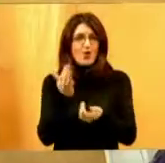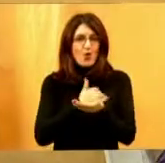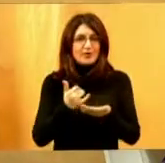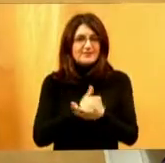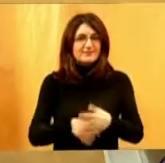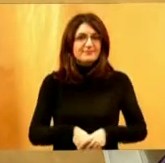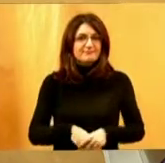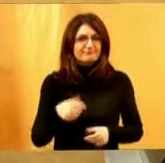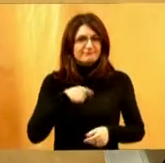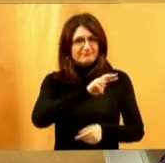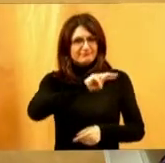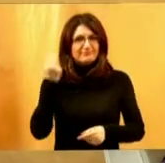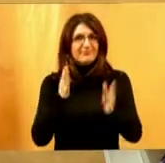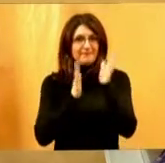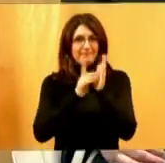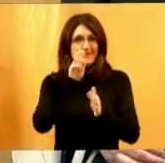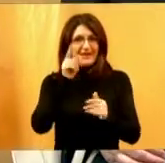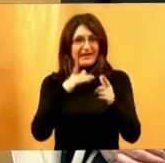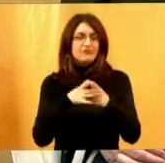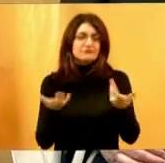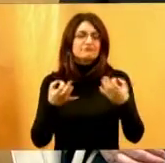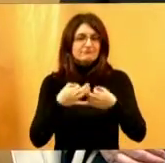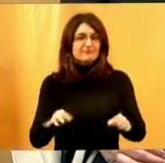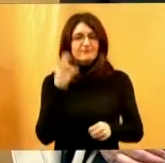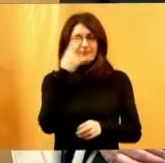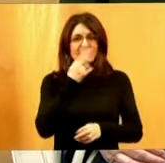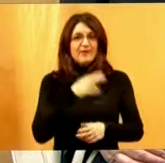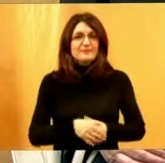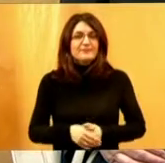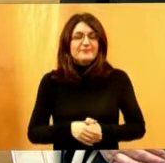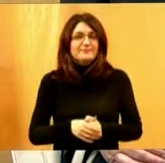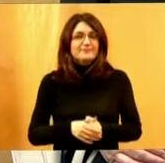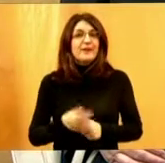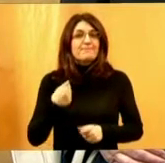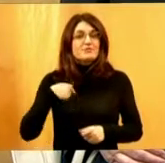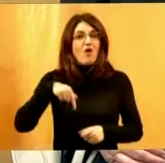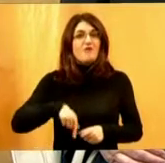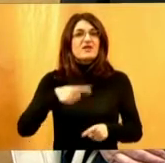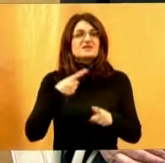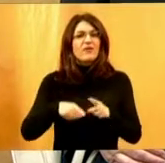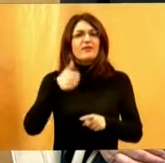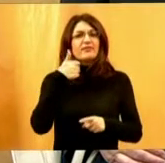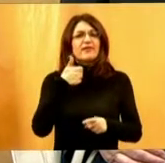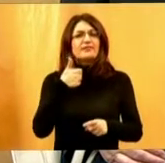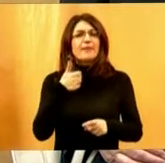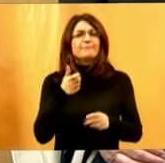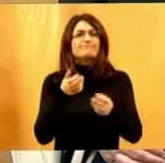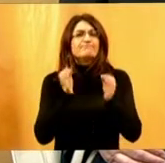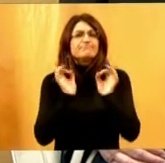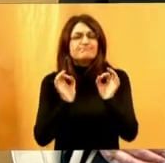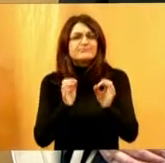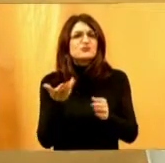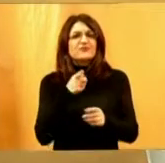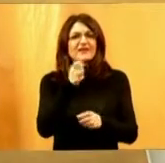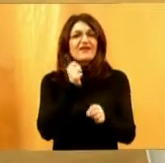Mogu vas zvati Mira? Da, naravno, slobodno. Evo, mi smo ovdje zbog jedne specifičnosti s kojom se vi